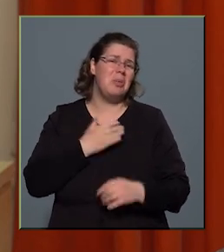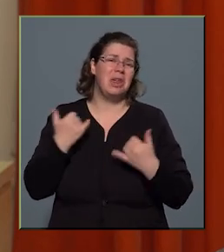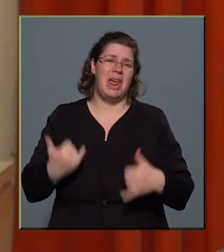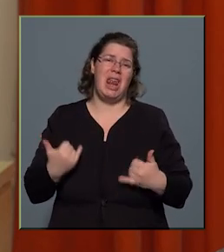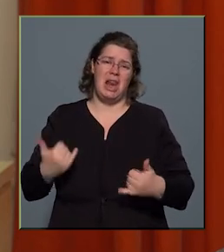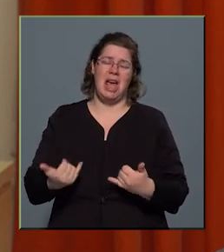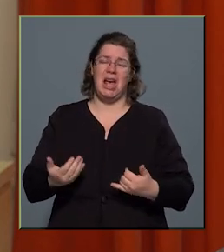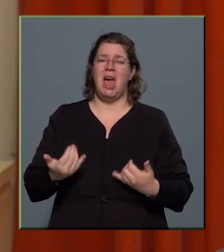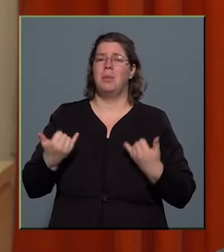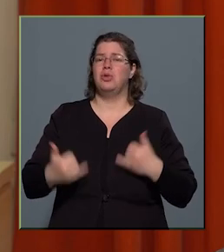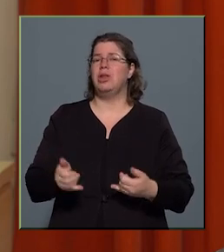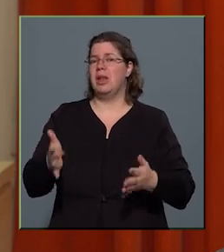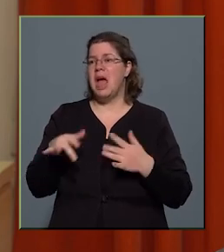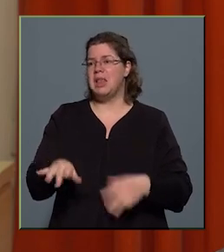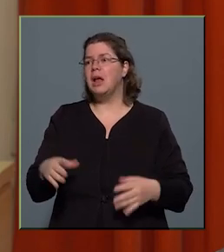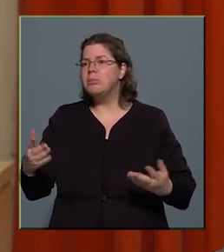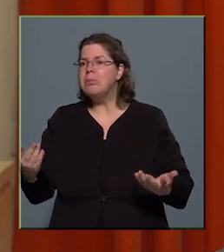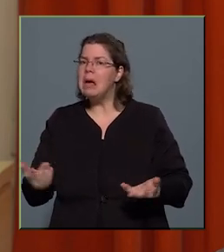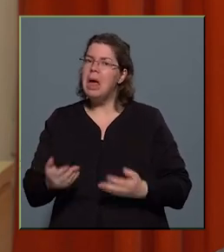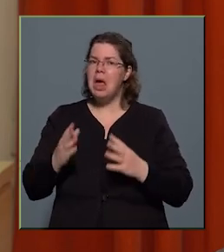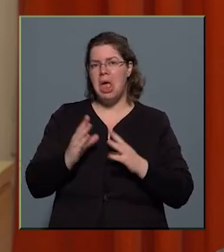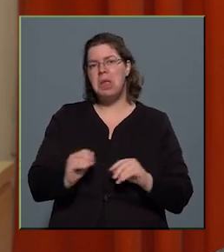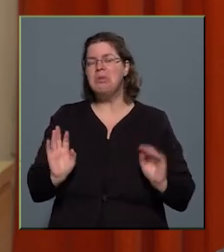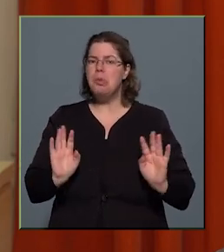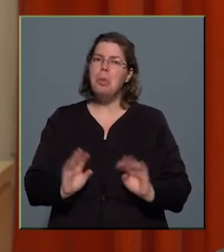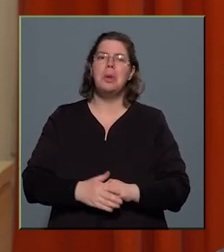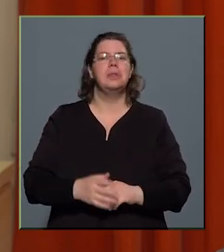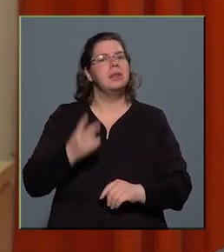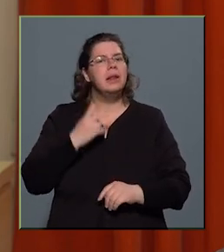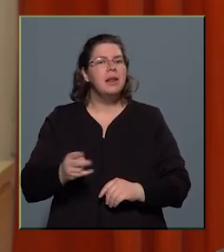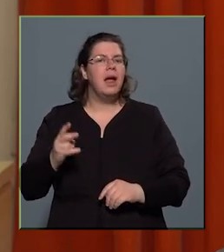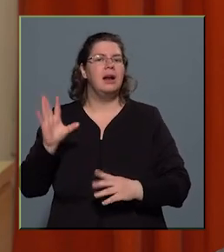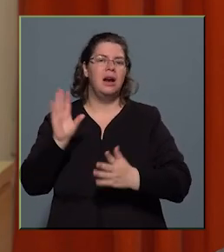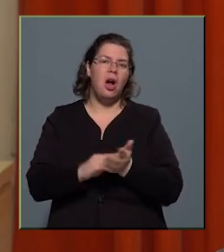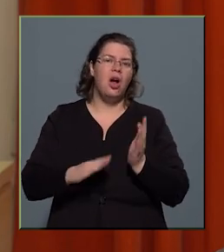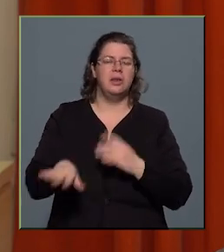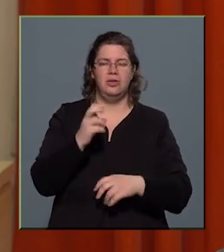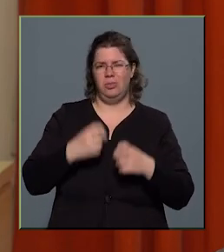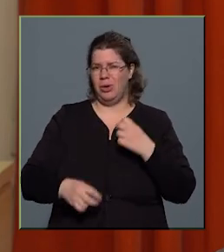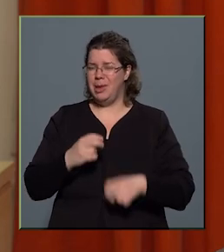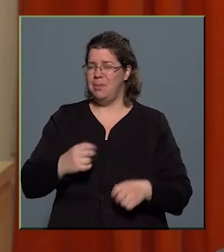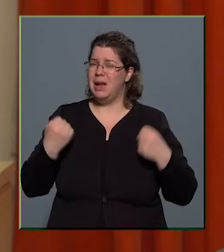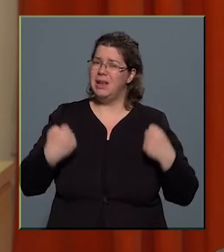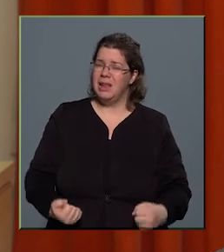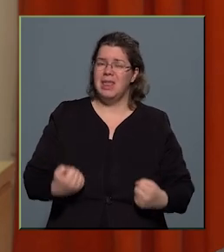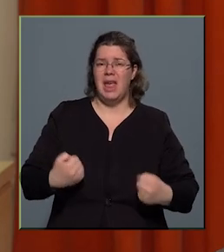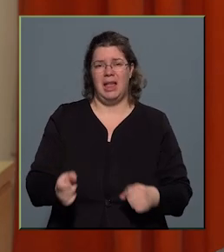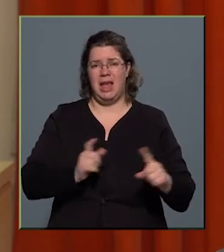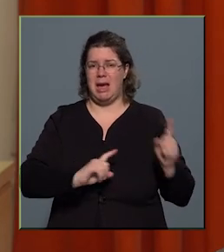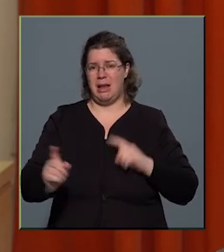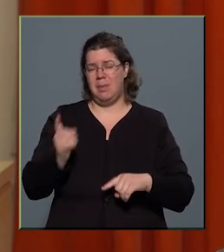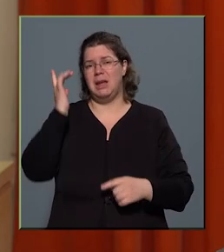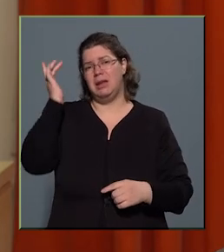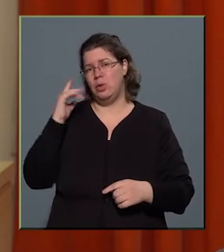a mostani helyzetben valamelyest enyhőt. Nézd egy lakhatási problémára, nagyon nehéz egy átmeneti gondozással